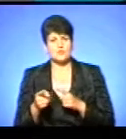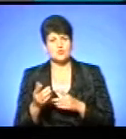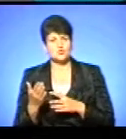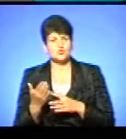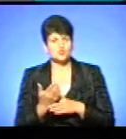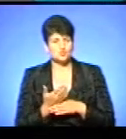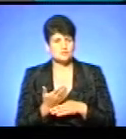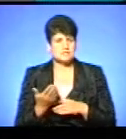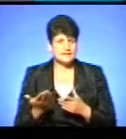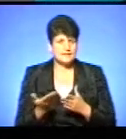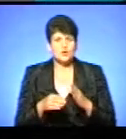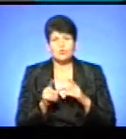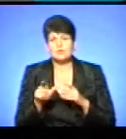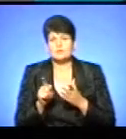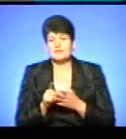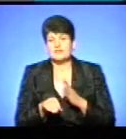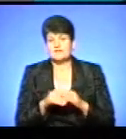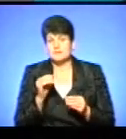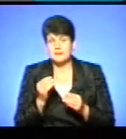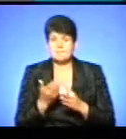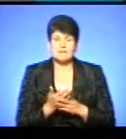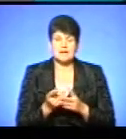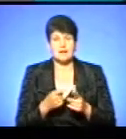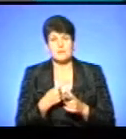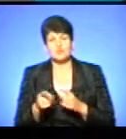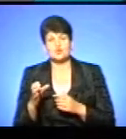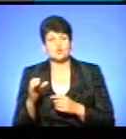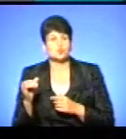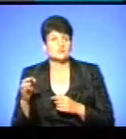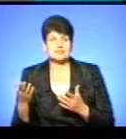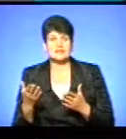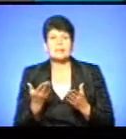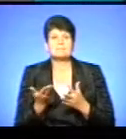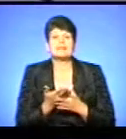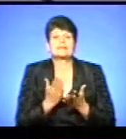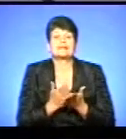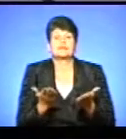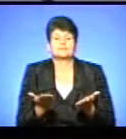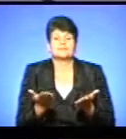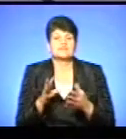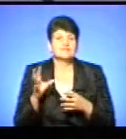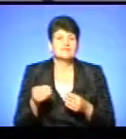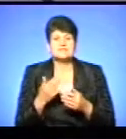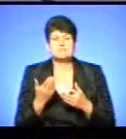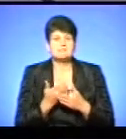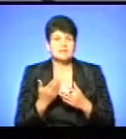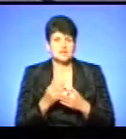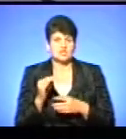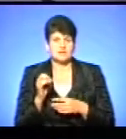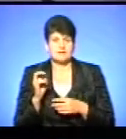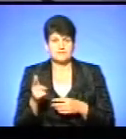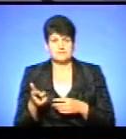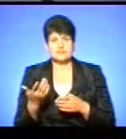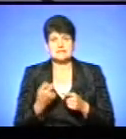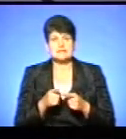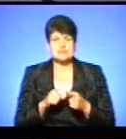людина має вибрати, або вона користується пільгами, або субсидіями. Які пільги? Всі пільги на житлово-комунальні послуги. Мається на